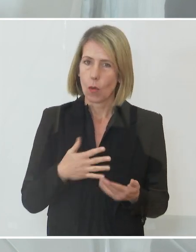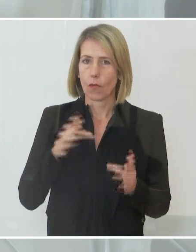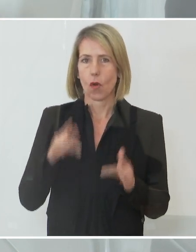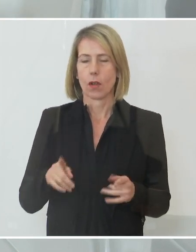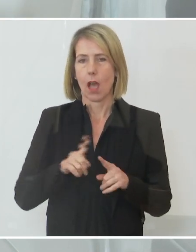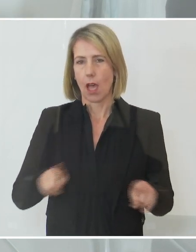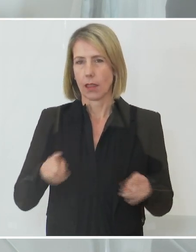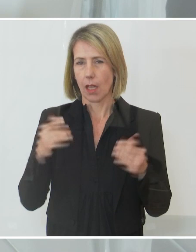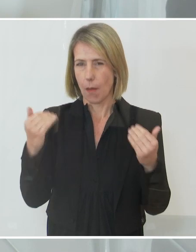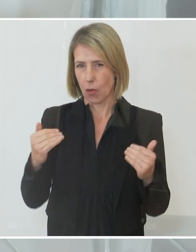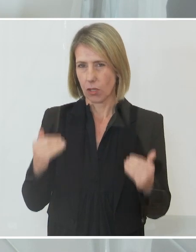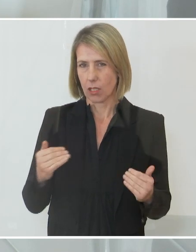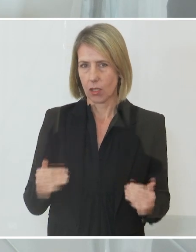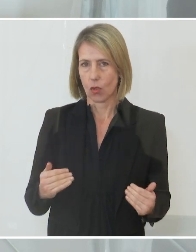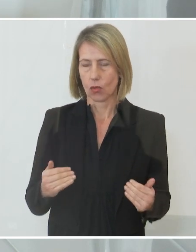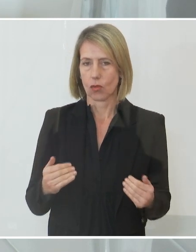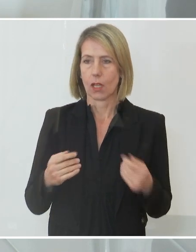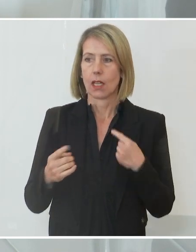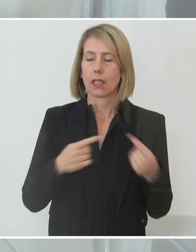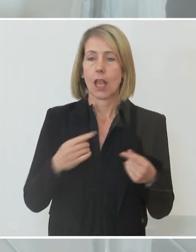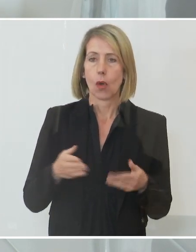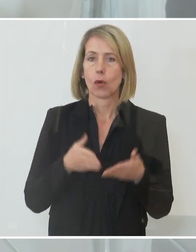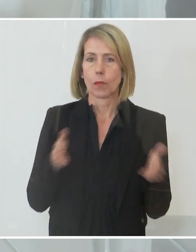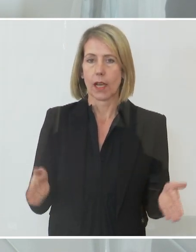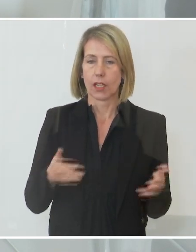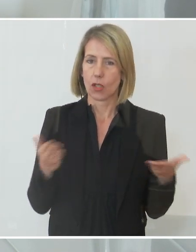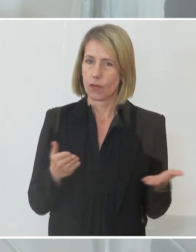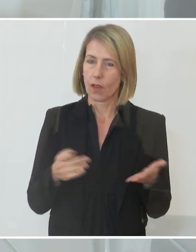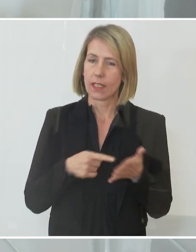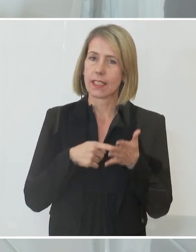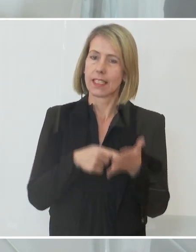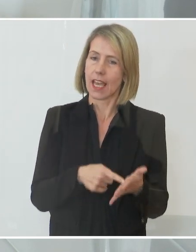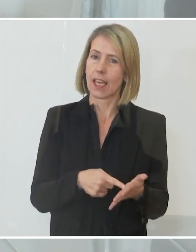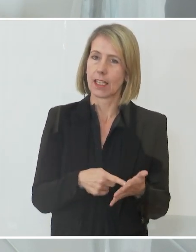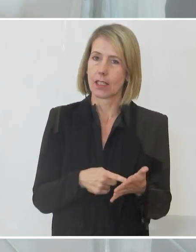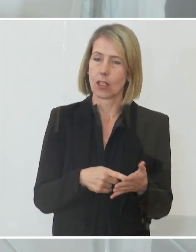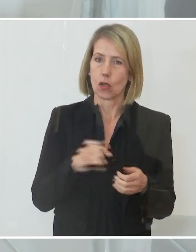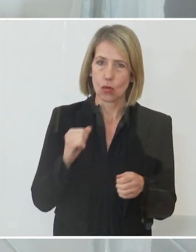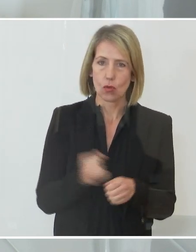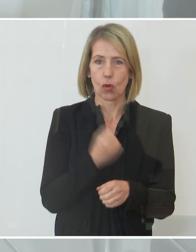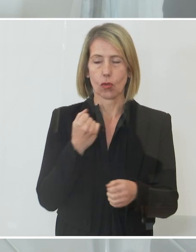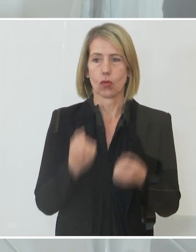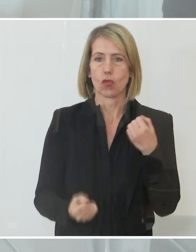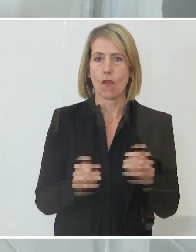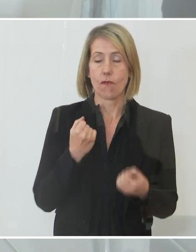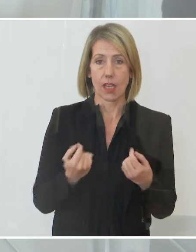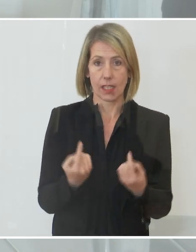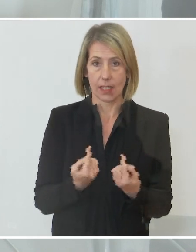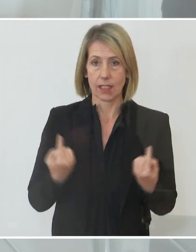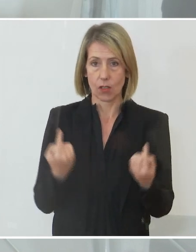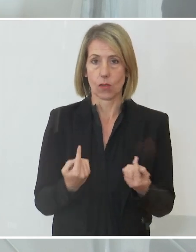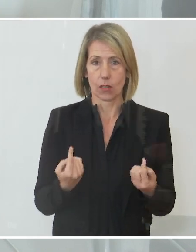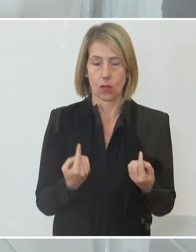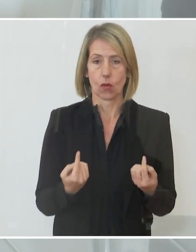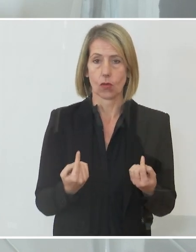weil die Dialogbereitschaft signalisiert, dass wir trotz einer schwierigen Situation, in der